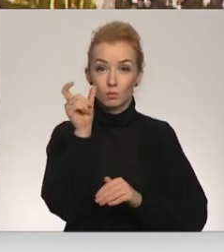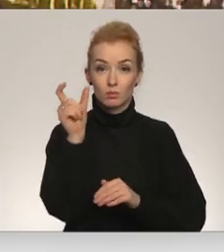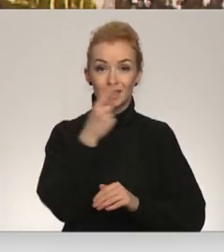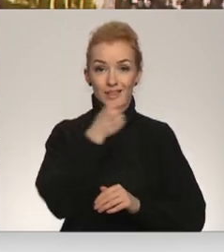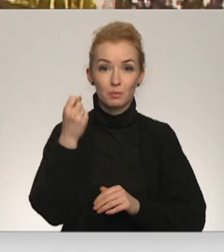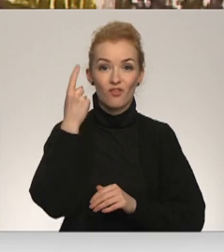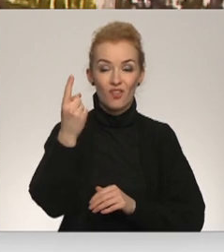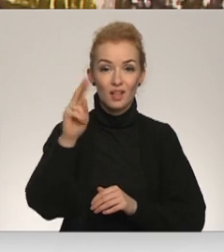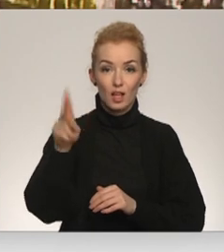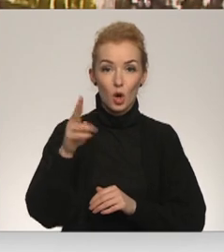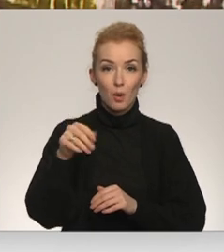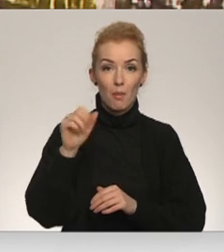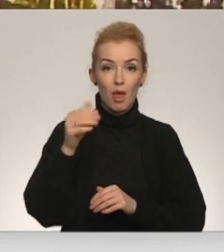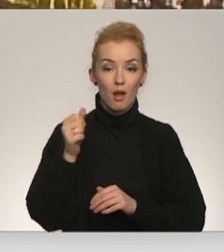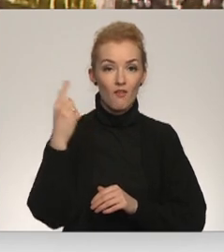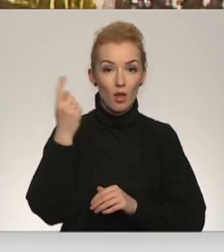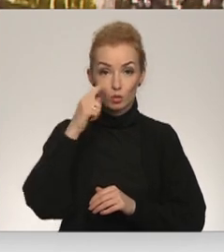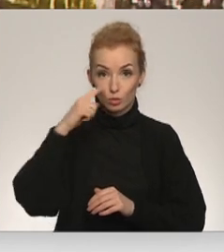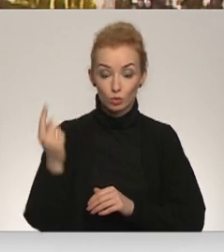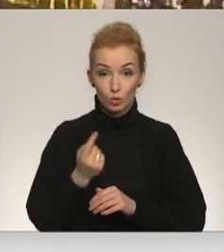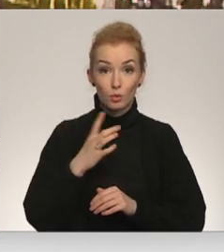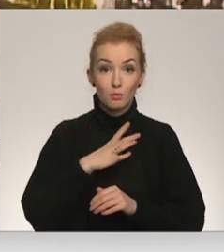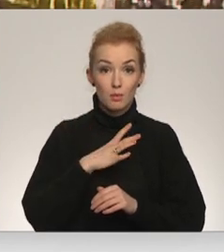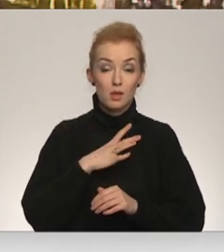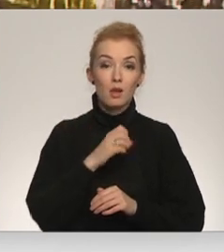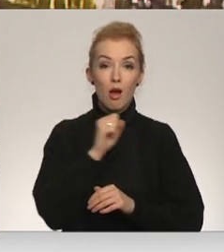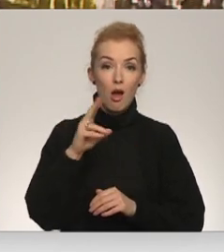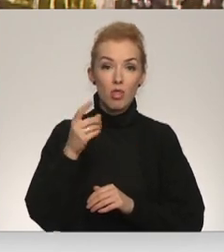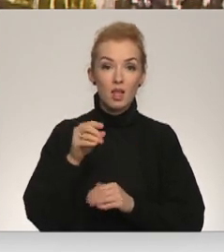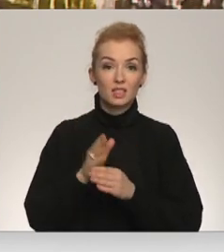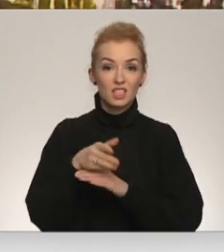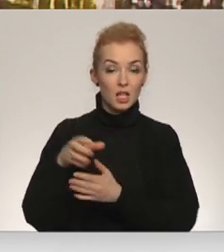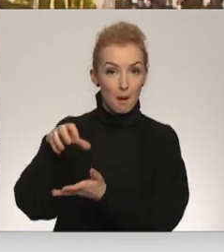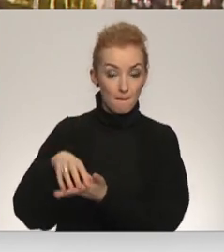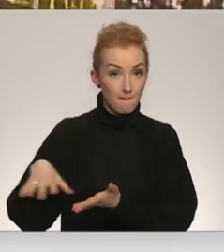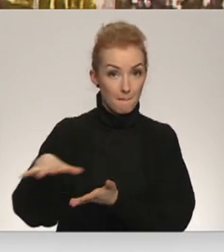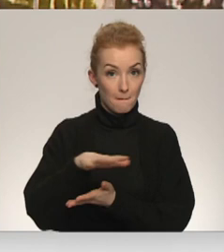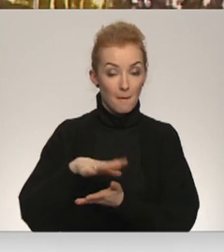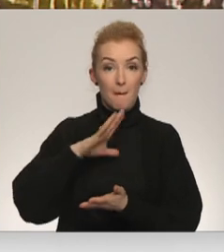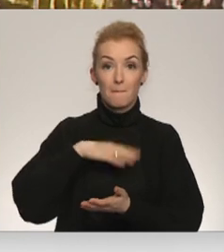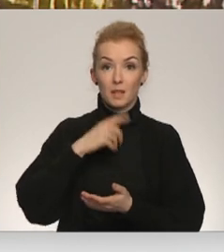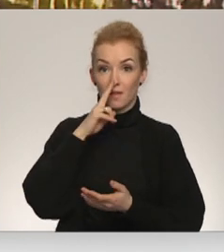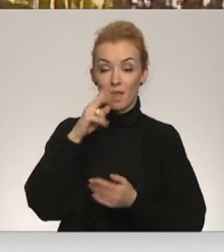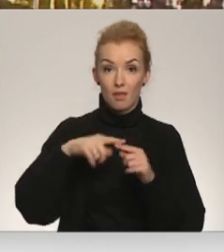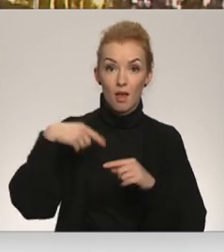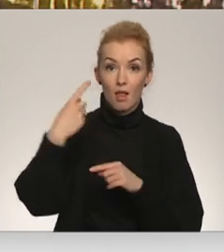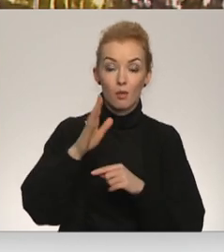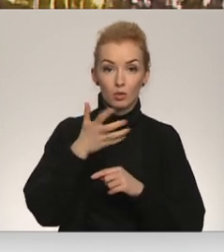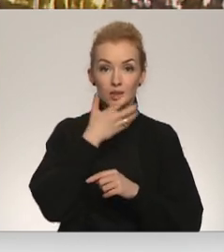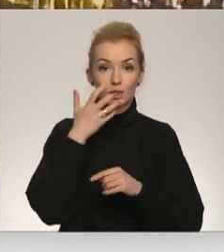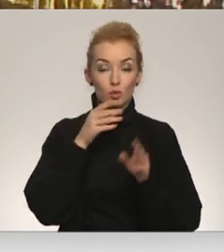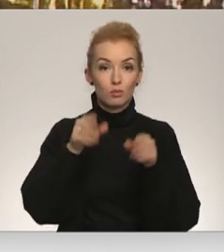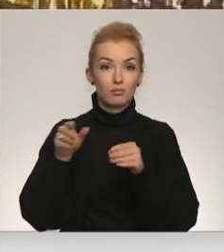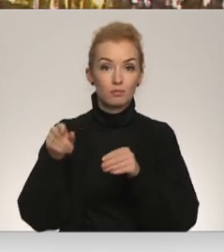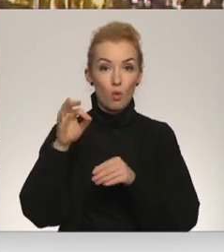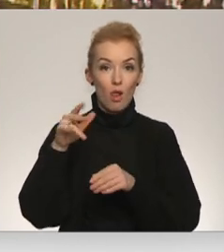eiro par megawattstundu, līdz šim bijis Jelgavas novada ānes ciemā. Pēc nedēļas to gana pārspēs jaunai siltuma enerģijas tarifs